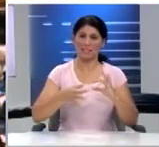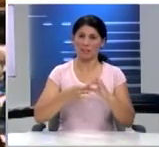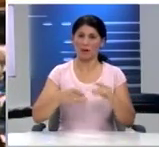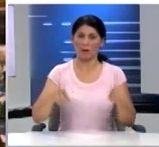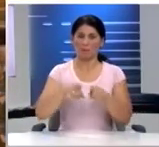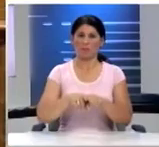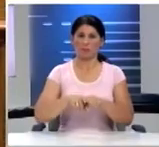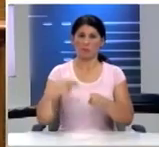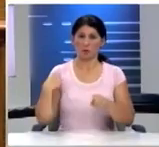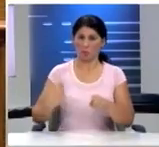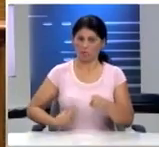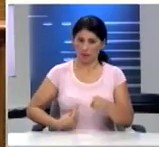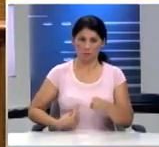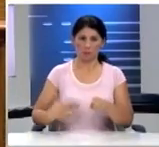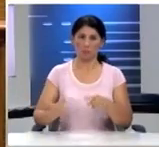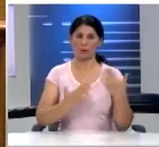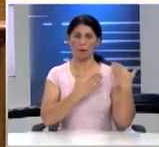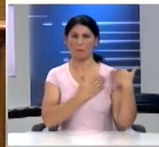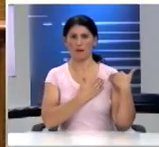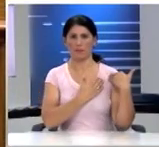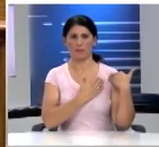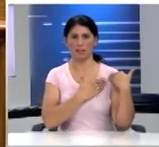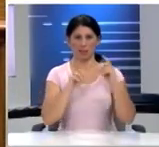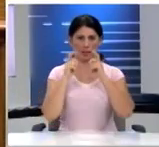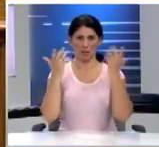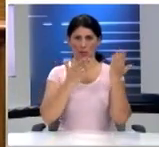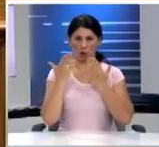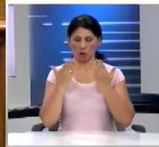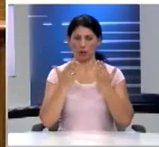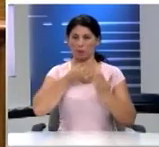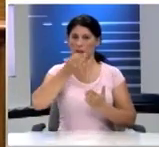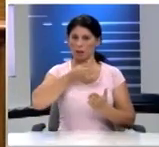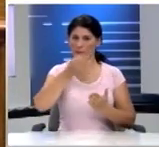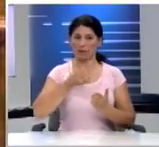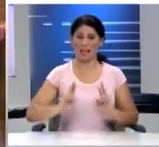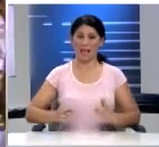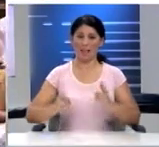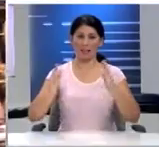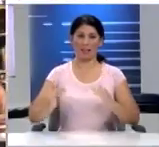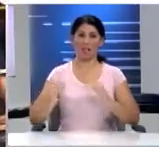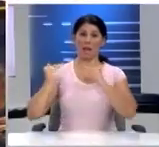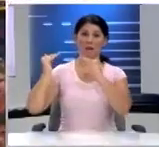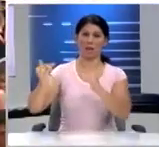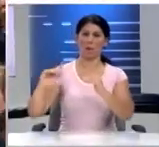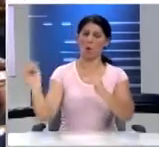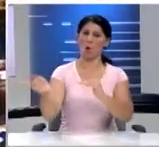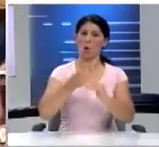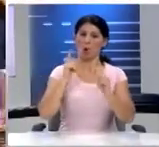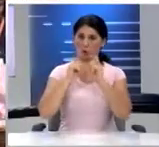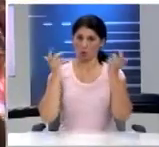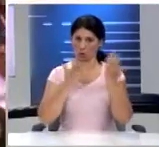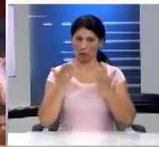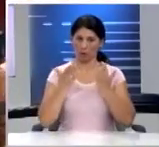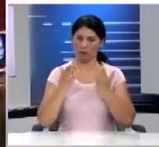μαζί με τους Δήμους οι οποίοι είναι υπεύθυνοι για τα σχολεία Να μιλήσουμε για την ενεργειακή αναβάθμιση των σχολείων Για τη